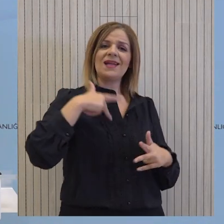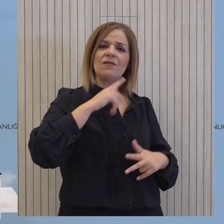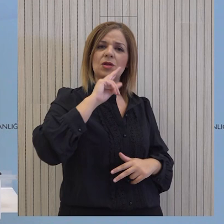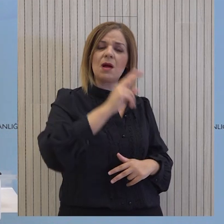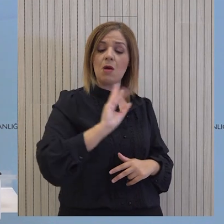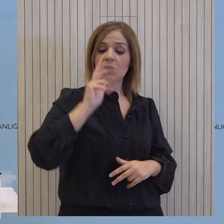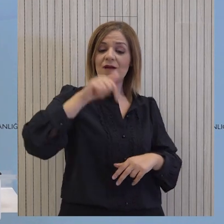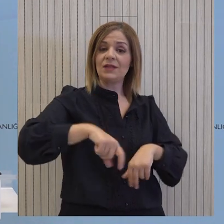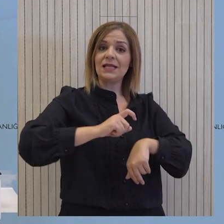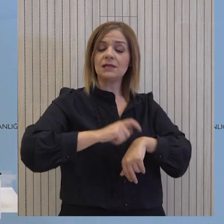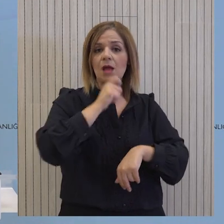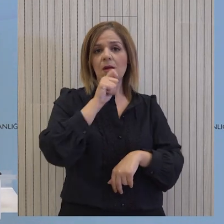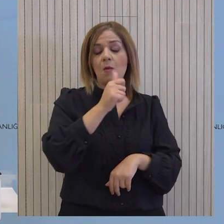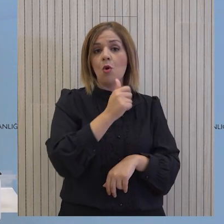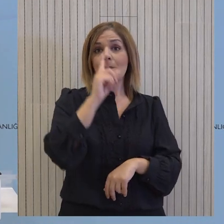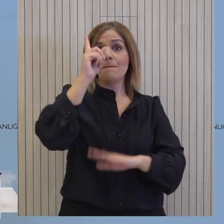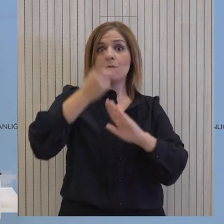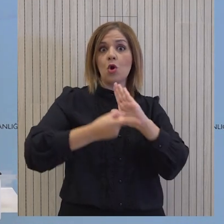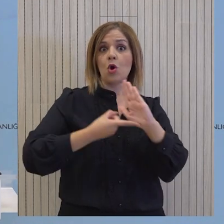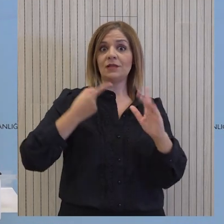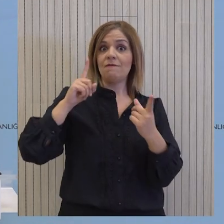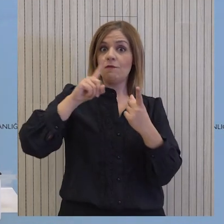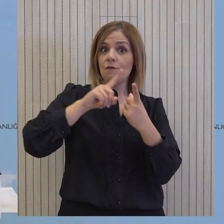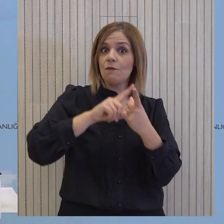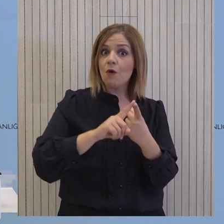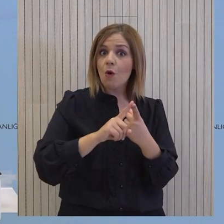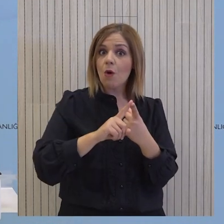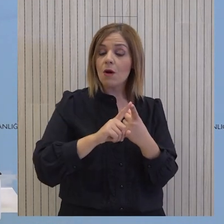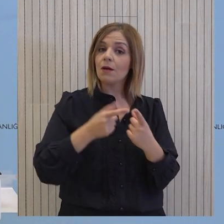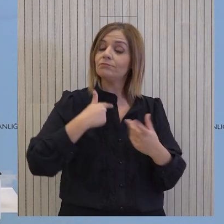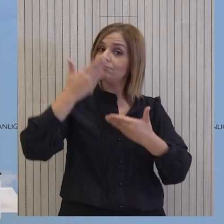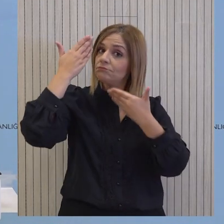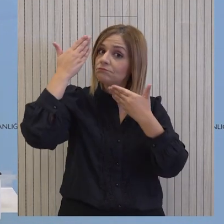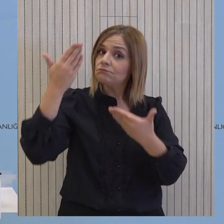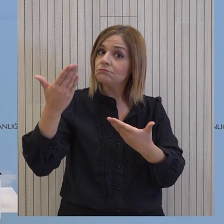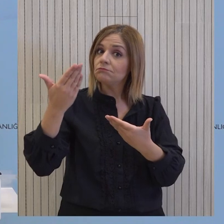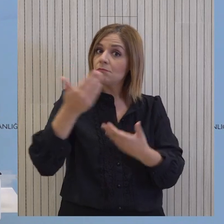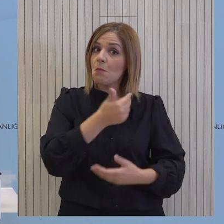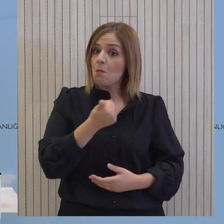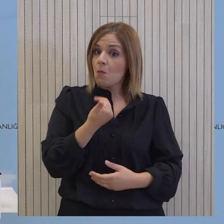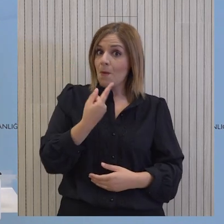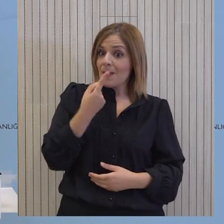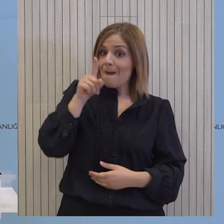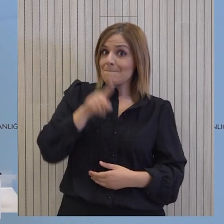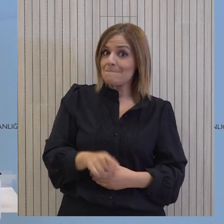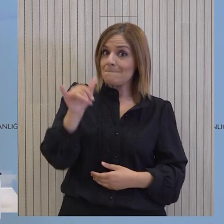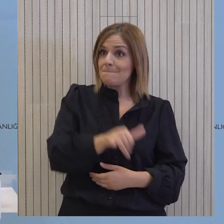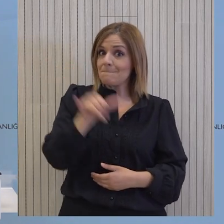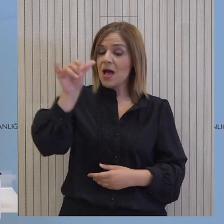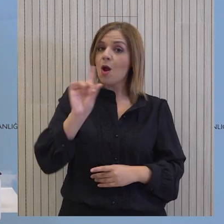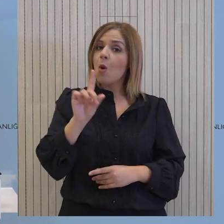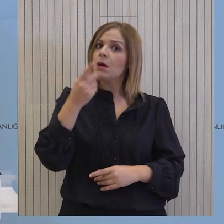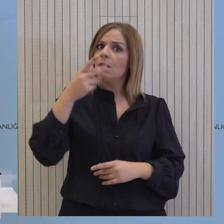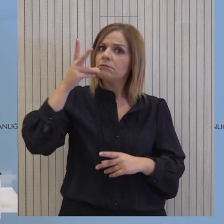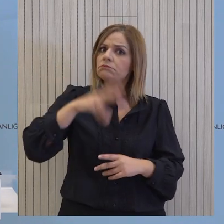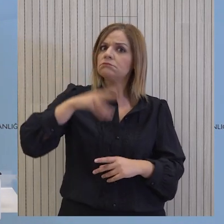μέχρι σήμερα διευθετηθεί είναι αυτή η πρώτη συνάντηση με τον πρόεδρο της Δημοκρατίας. Χαιρατίζουμε το γεγονός ότι δεν θα είναι μονοήμερη η επίσκεψη της κυρίας Ολκίν. Είναι